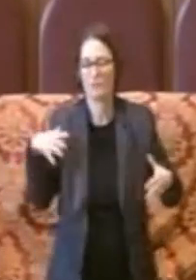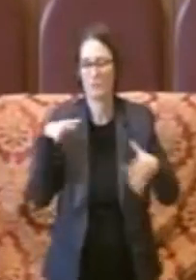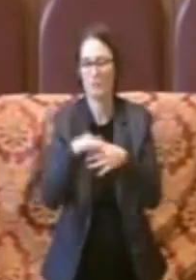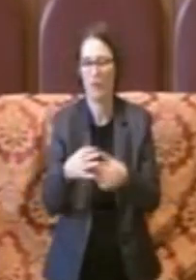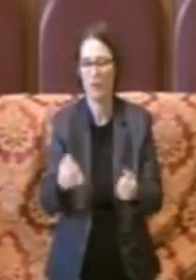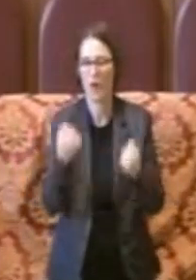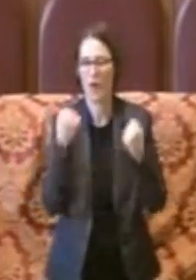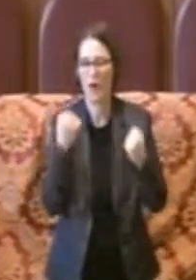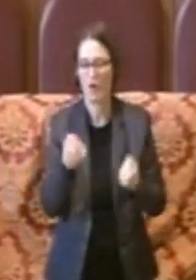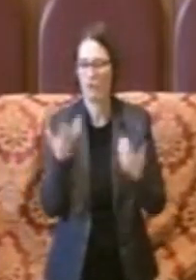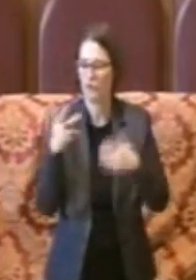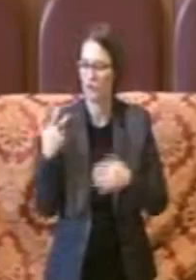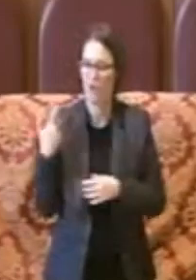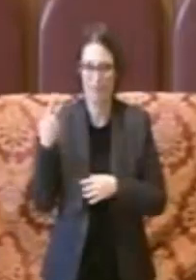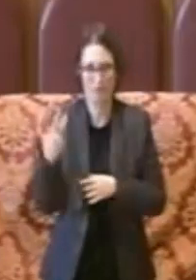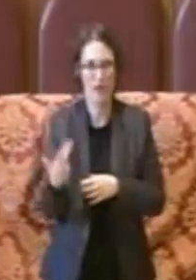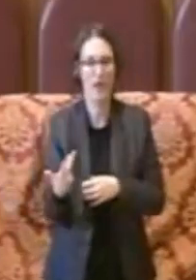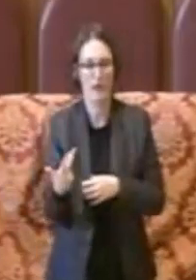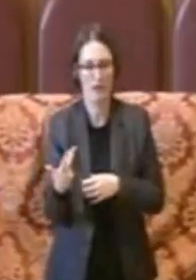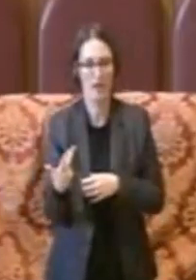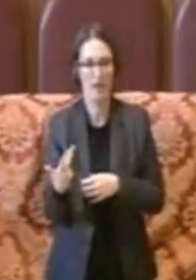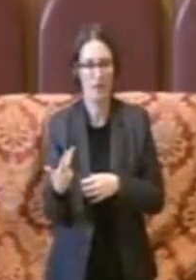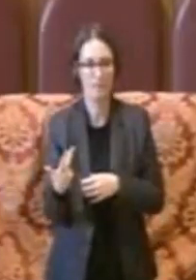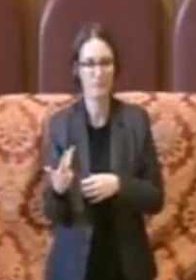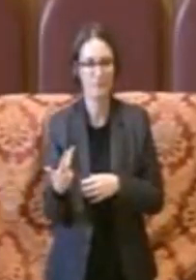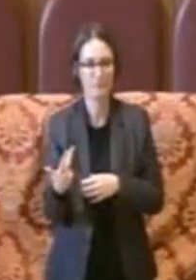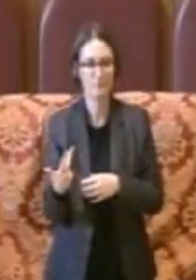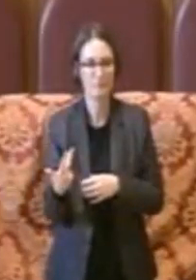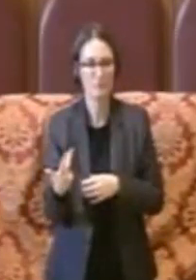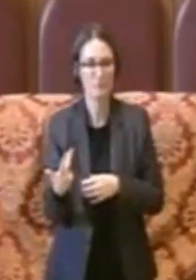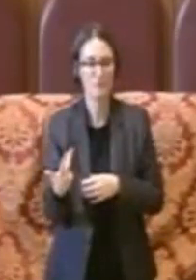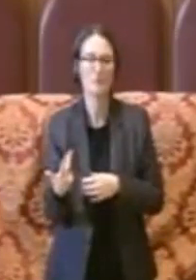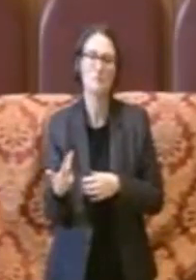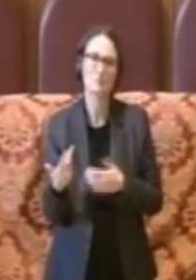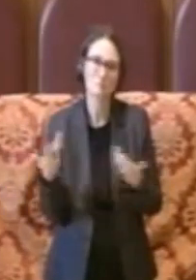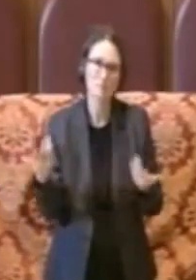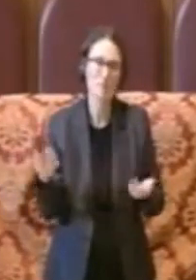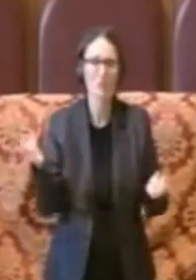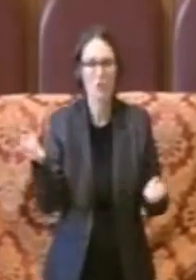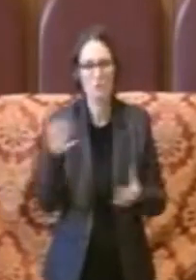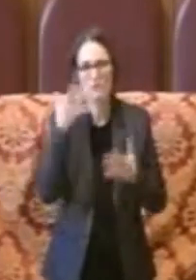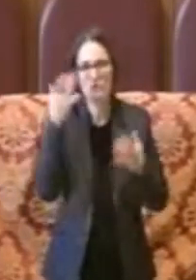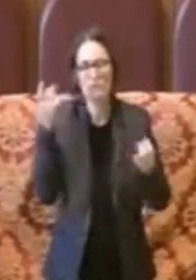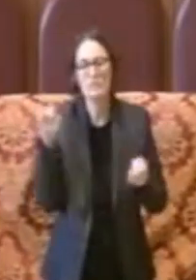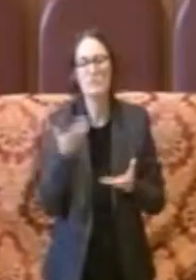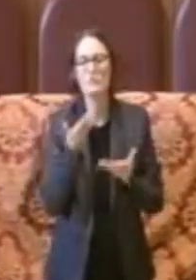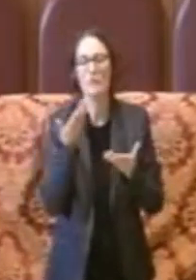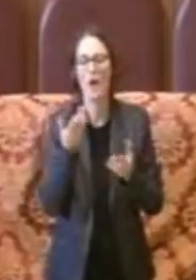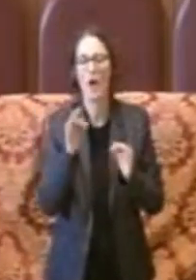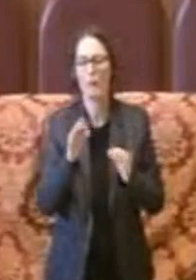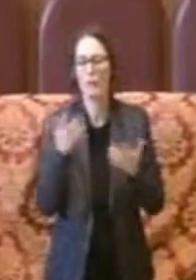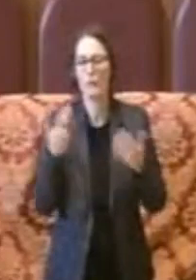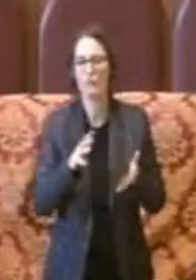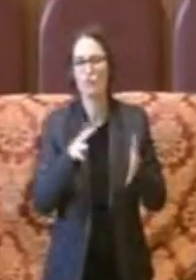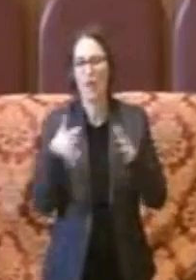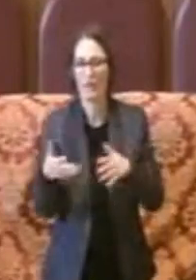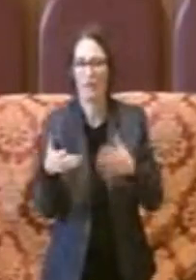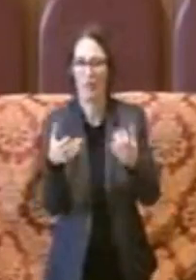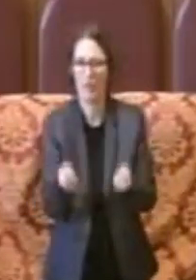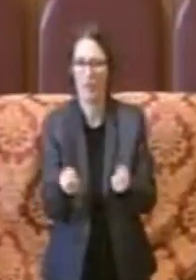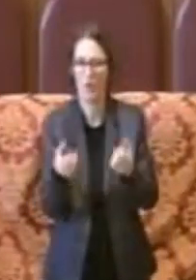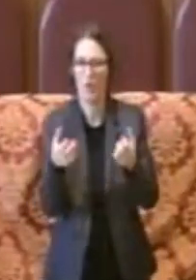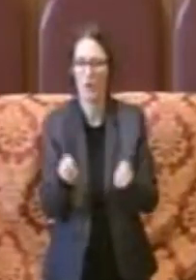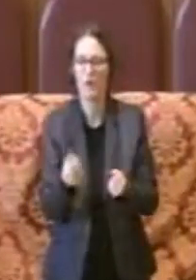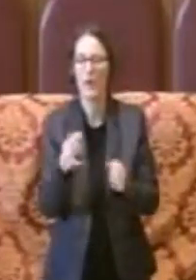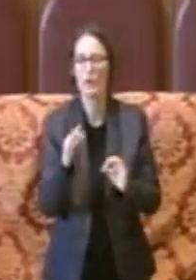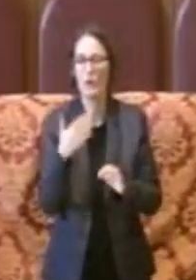questi tre anni che si va in alcuni casi anche a consolidare in modo definitivo una serie